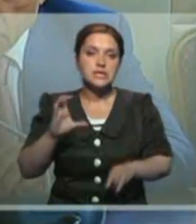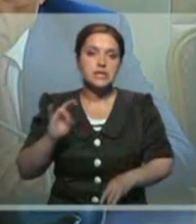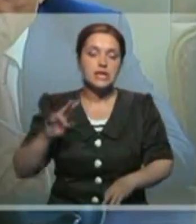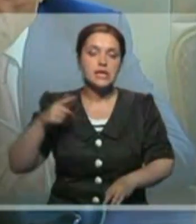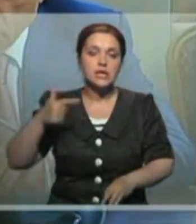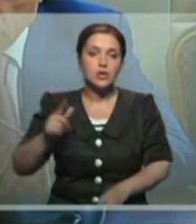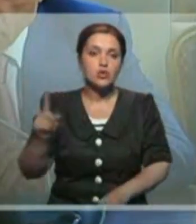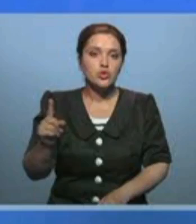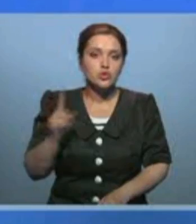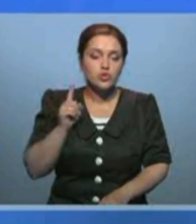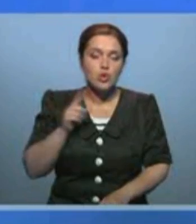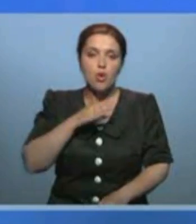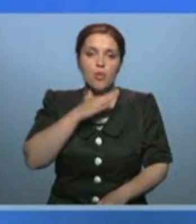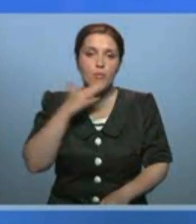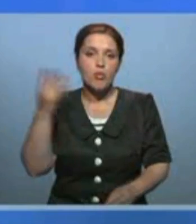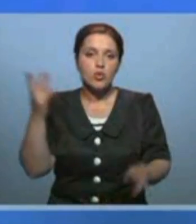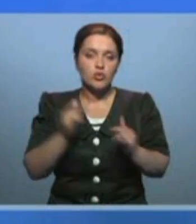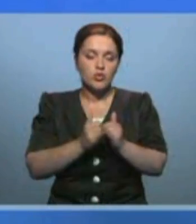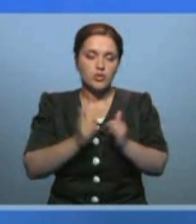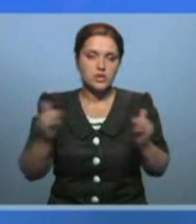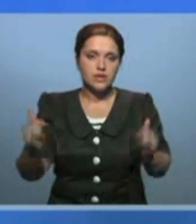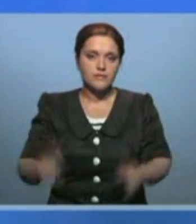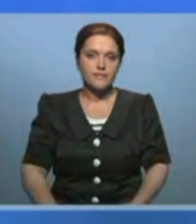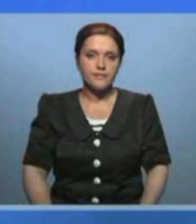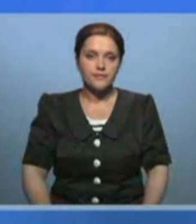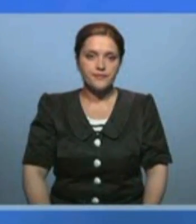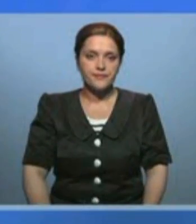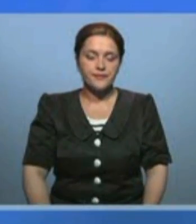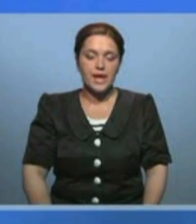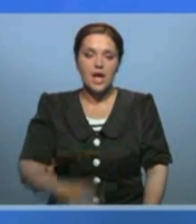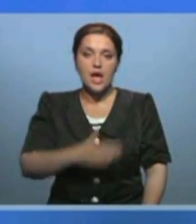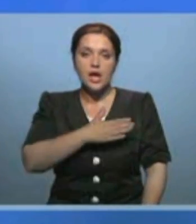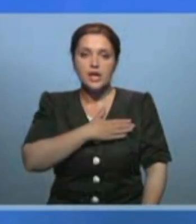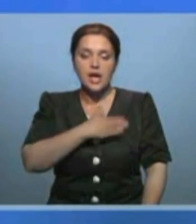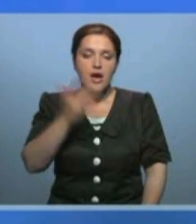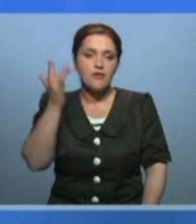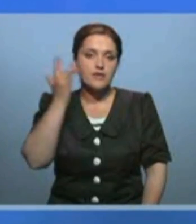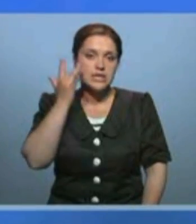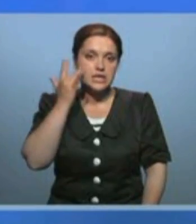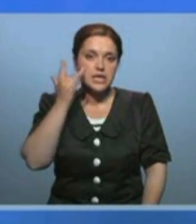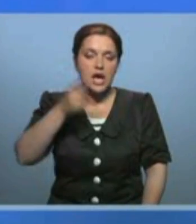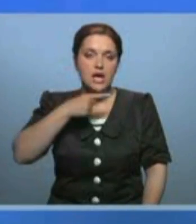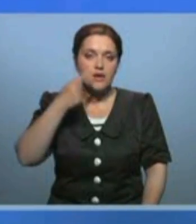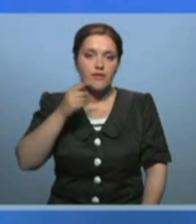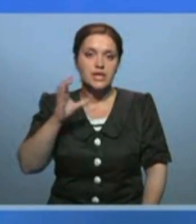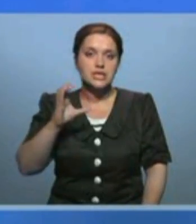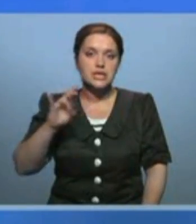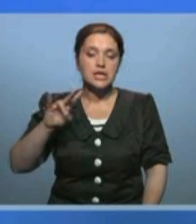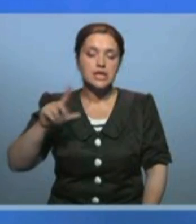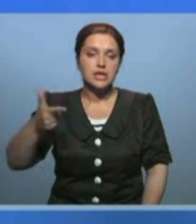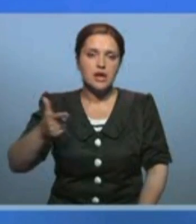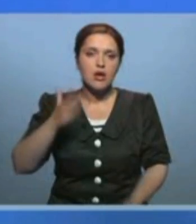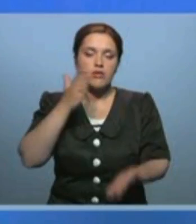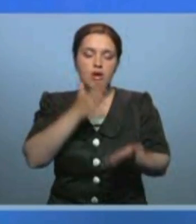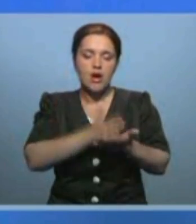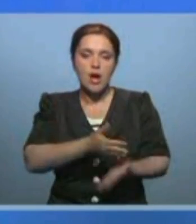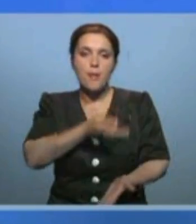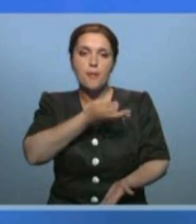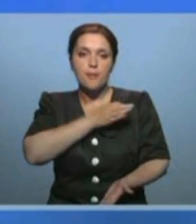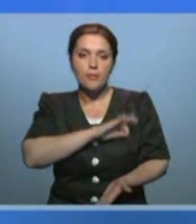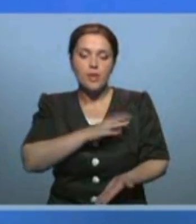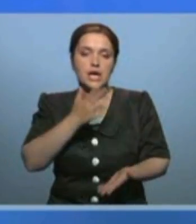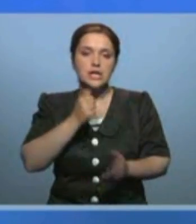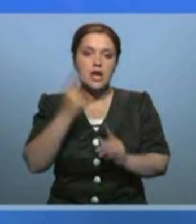СНГ ждут многого. Я всегда говорил и считаю, что СНГ имеет очень хороший потенциал. Сама